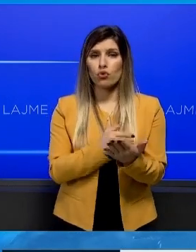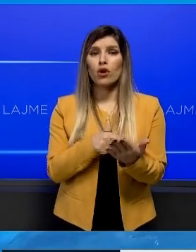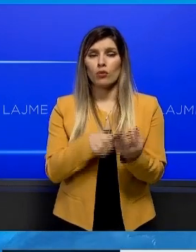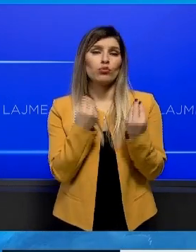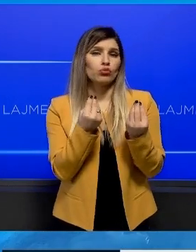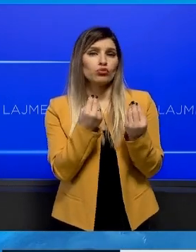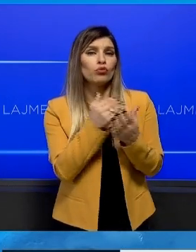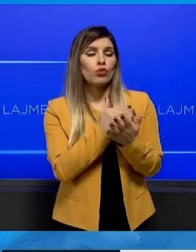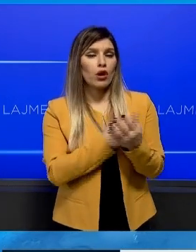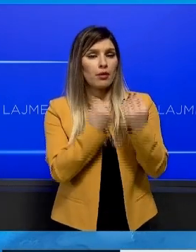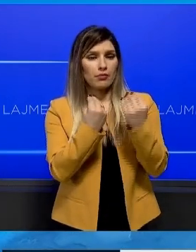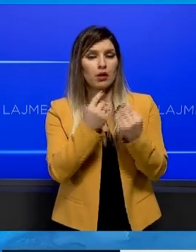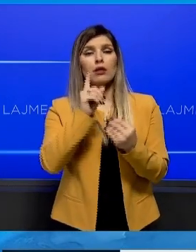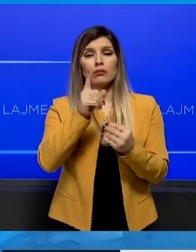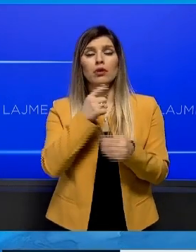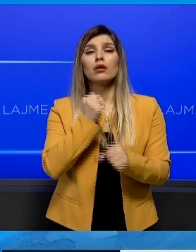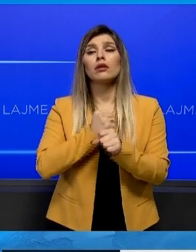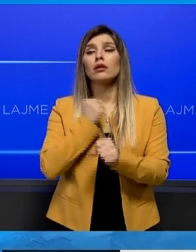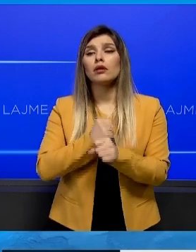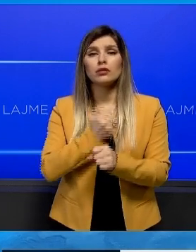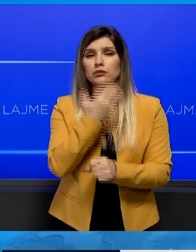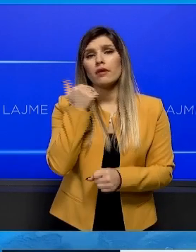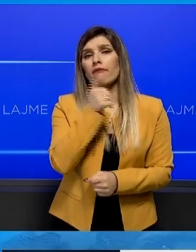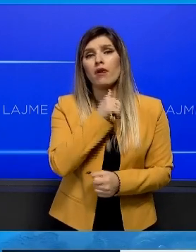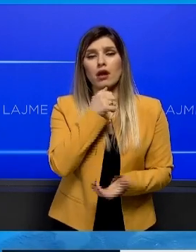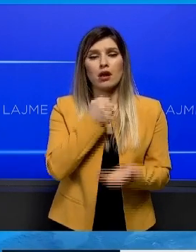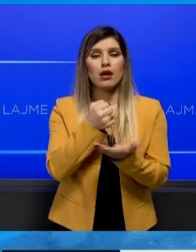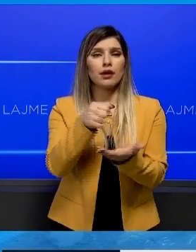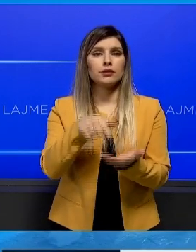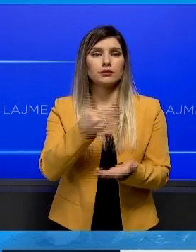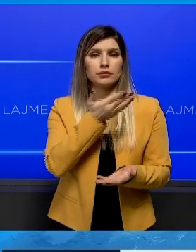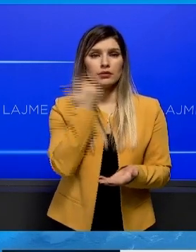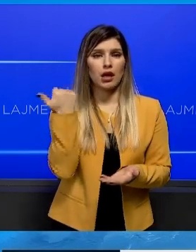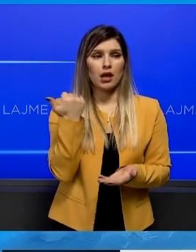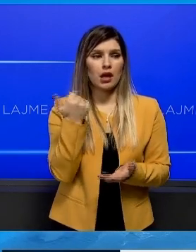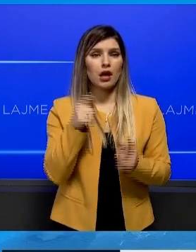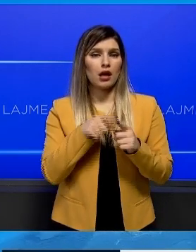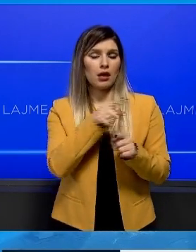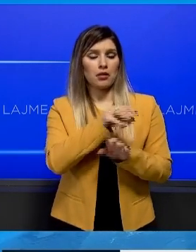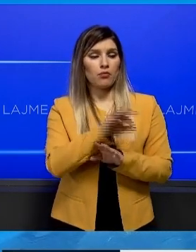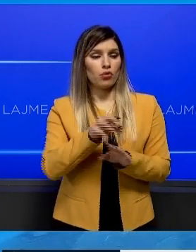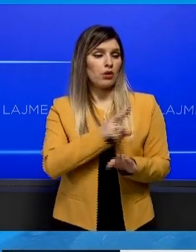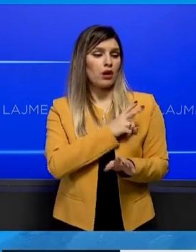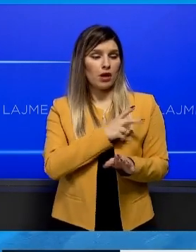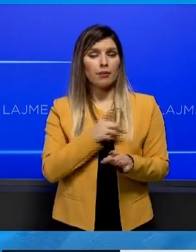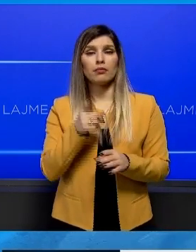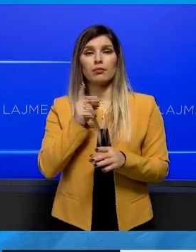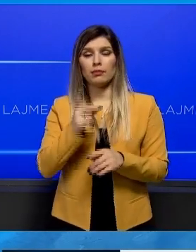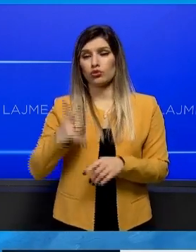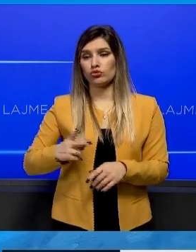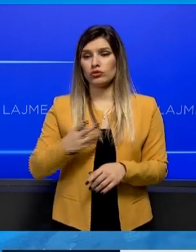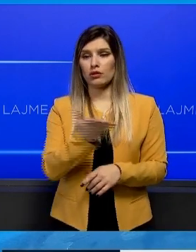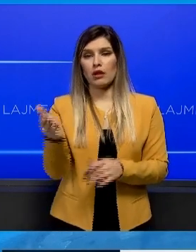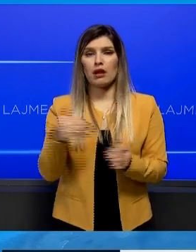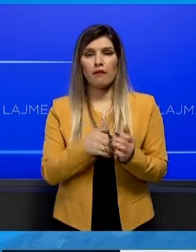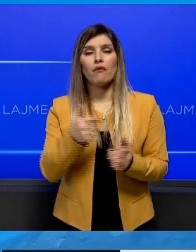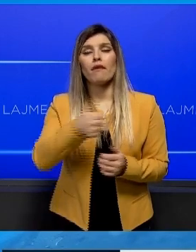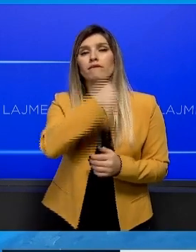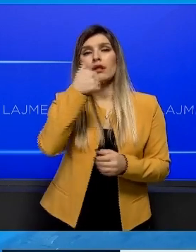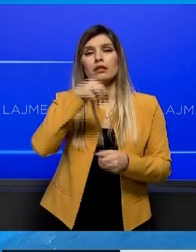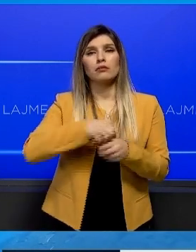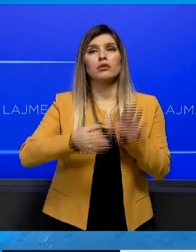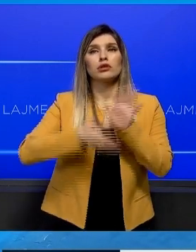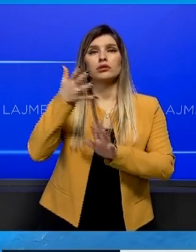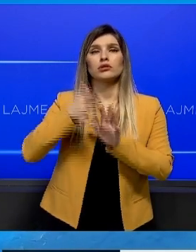të mirëfilt, mirë po janë munges finansat, sepse nëse nuk ka përkrojë e subvencione për qytetarët, jo për në tërtesat publike,